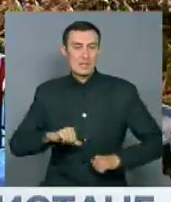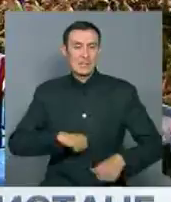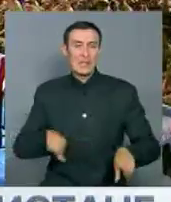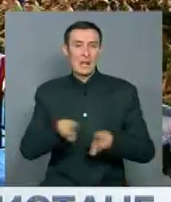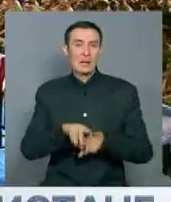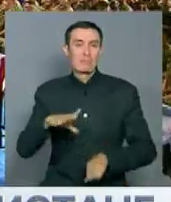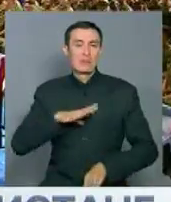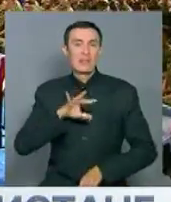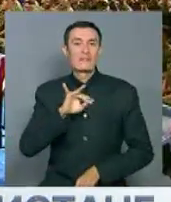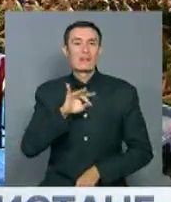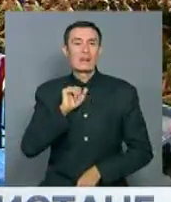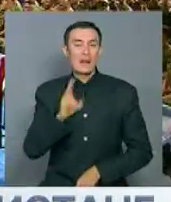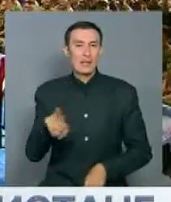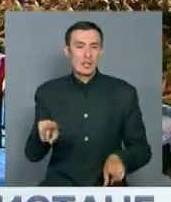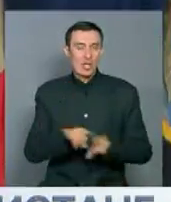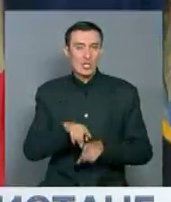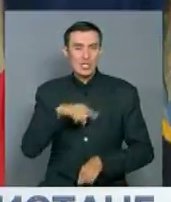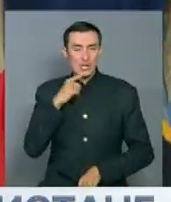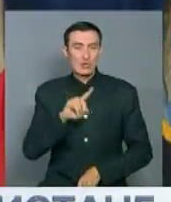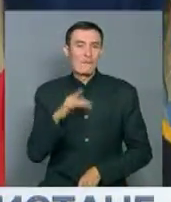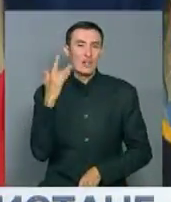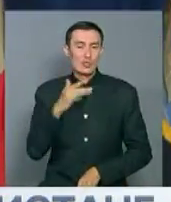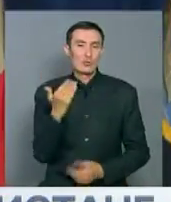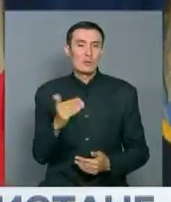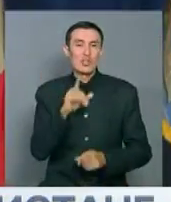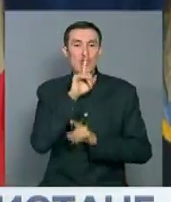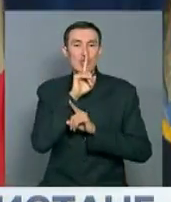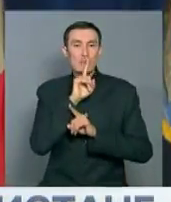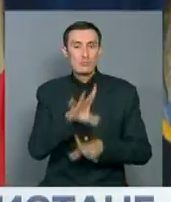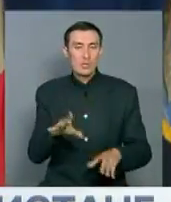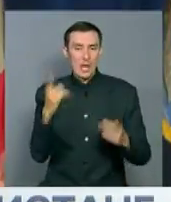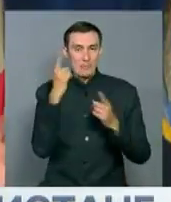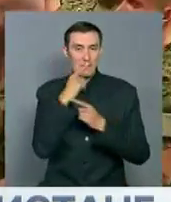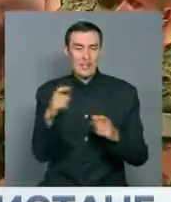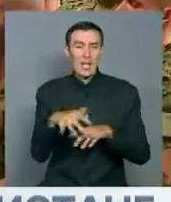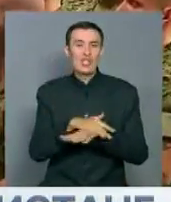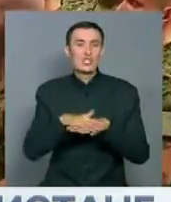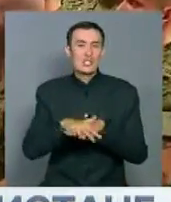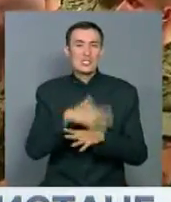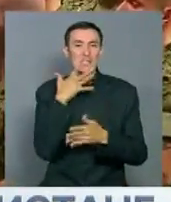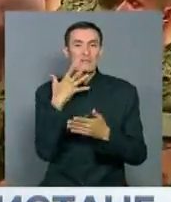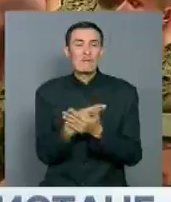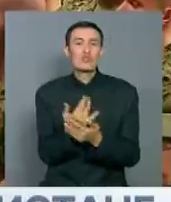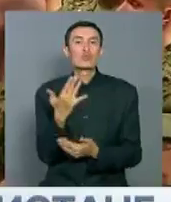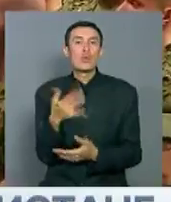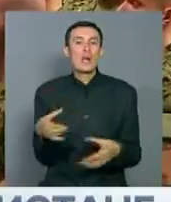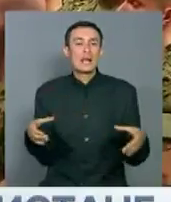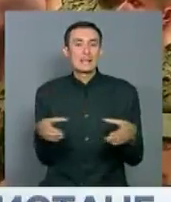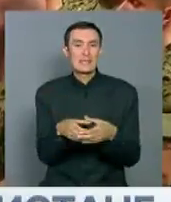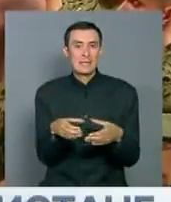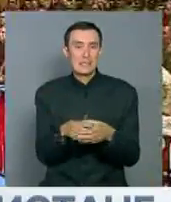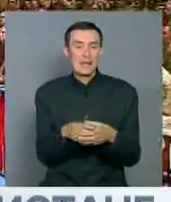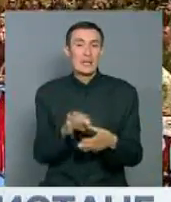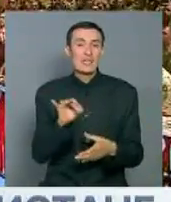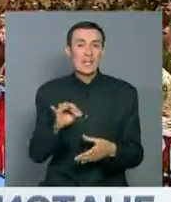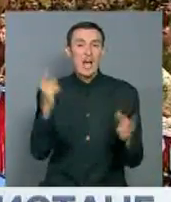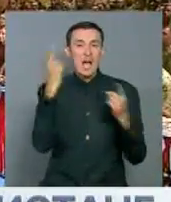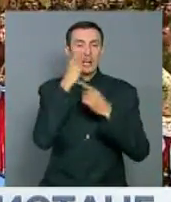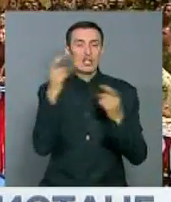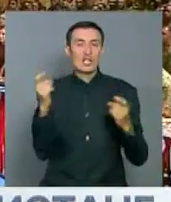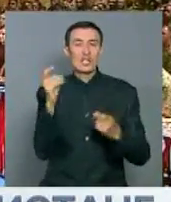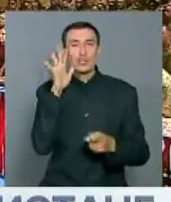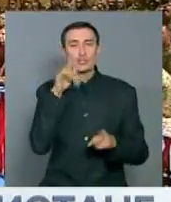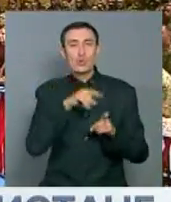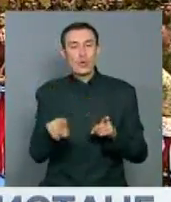Ираке. Трамп также отметил, что Вашингтон отныне не будет объявлять о численности своего военного контингента в стране и оглашать